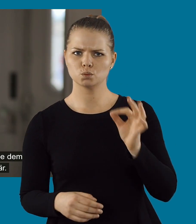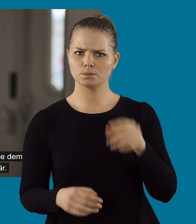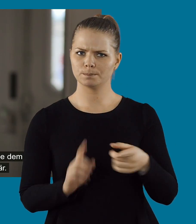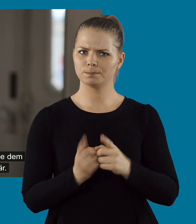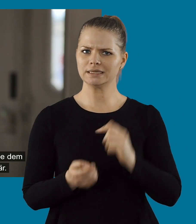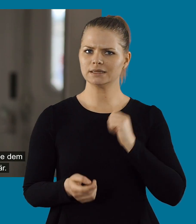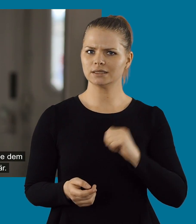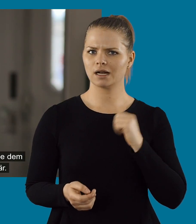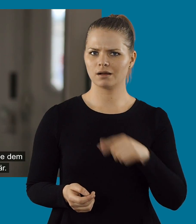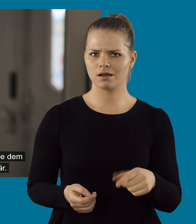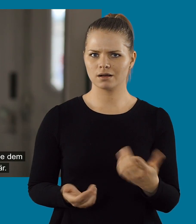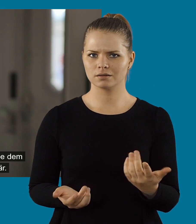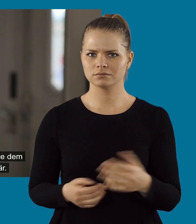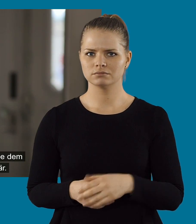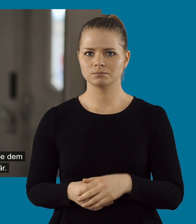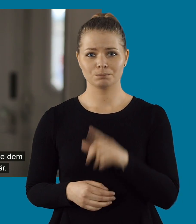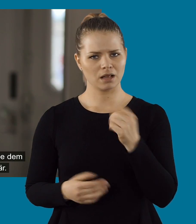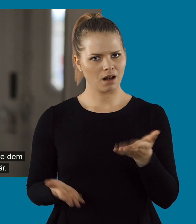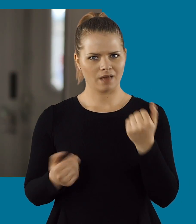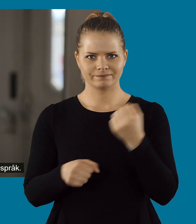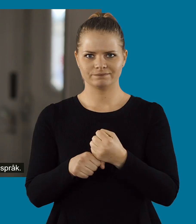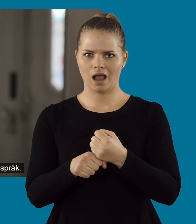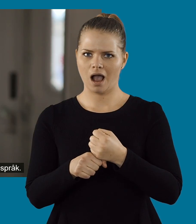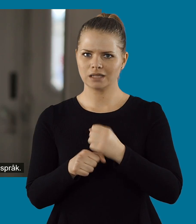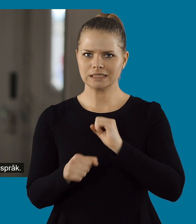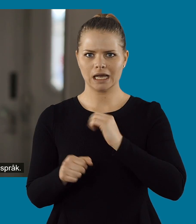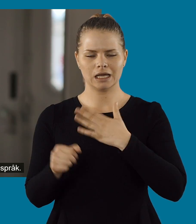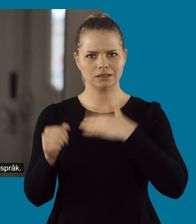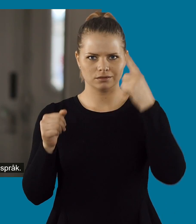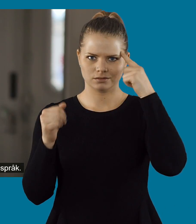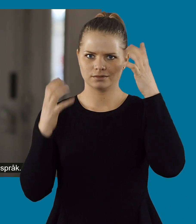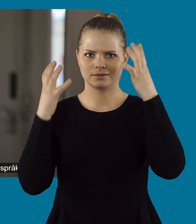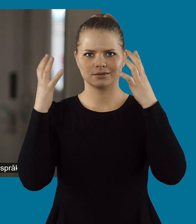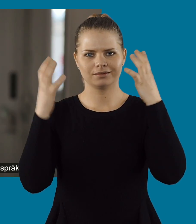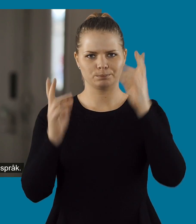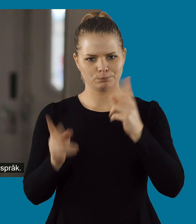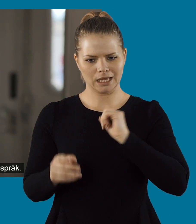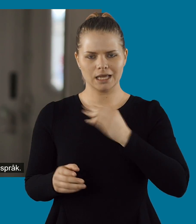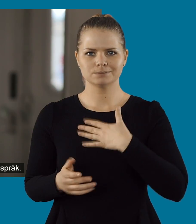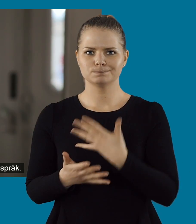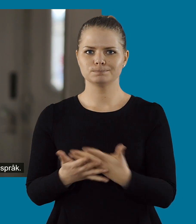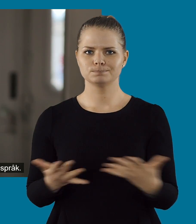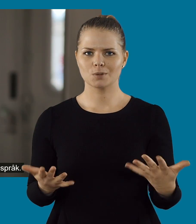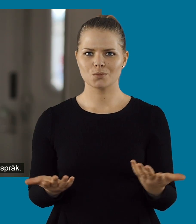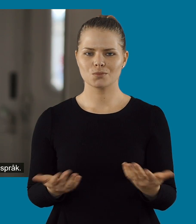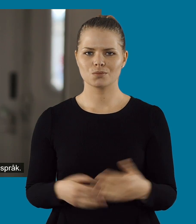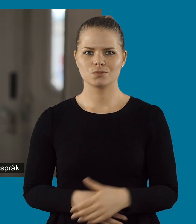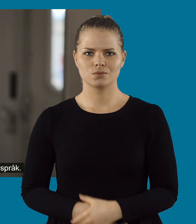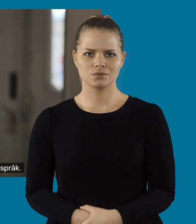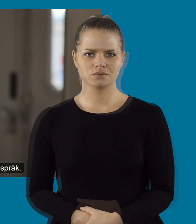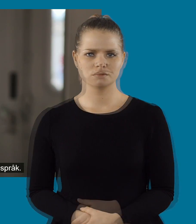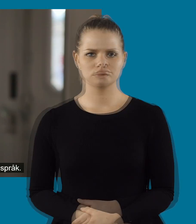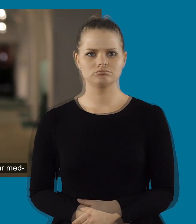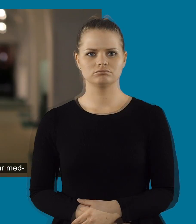och be dem kommentera hur tillgänglig den är. För att ibland är det lätt att hamna i sina egna tankebanor och sitt eget språk.